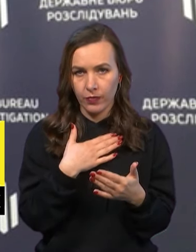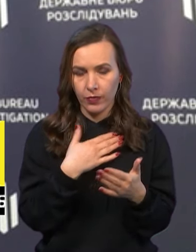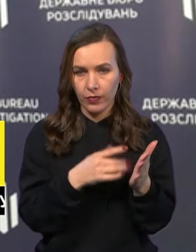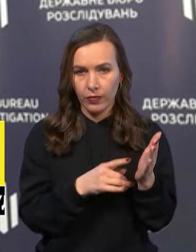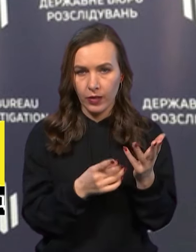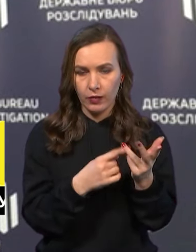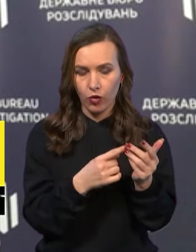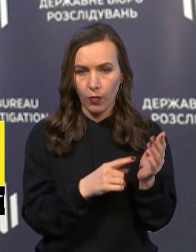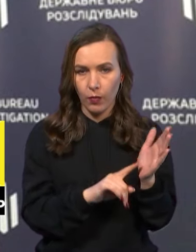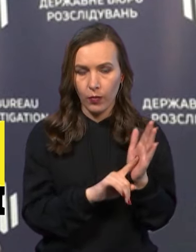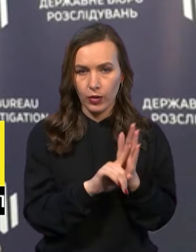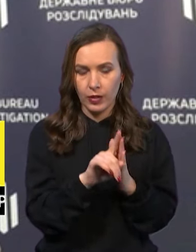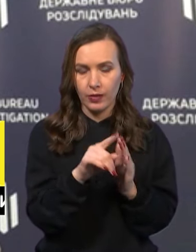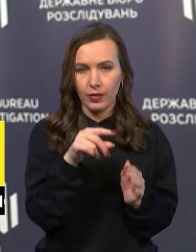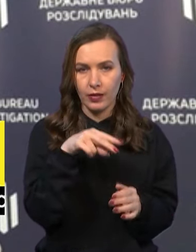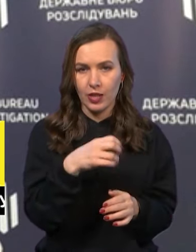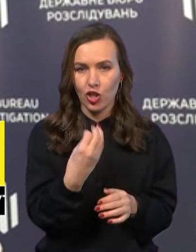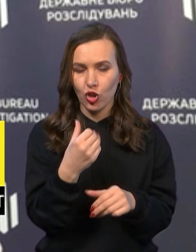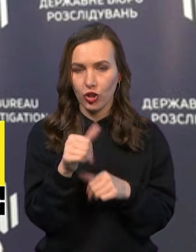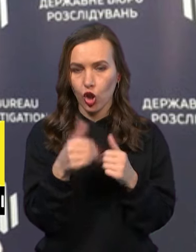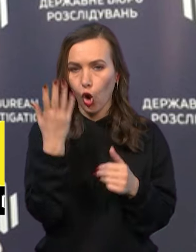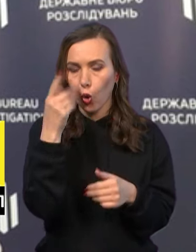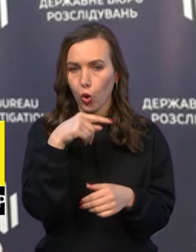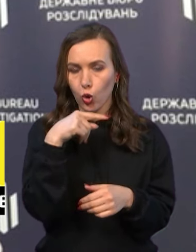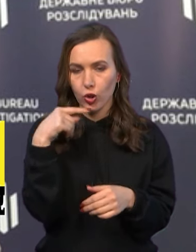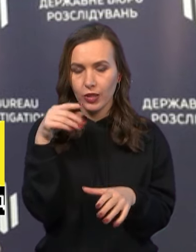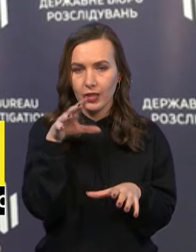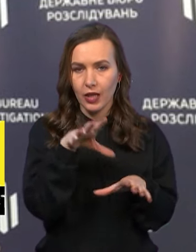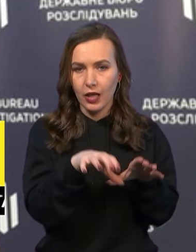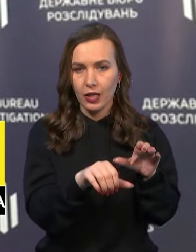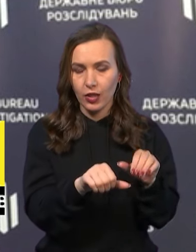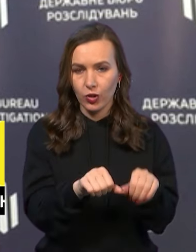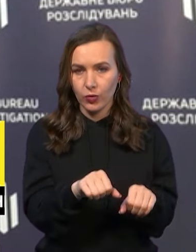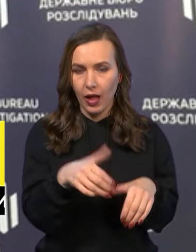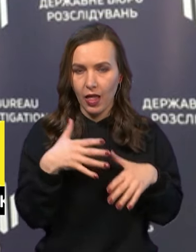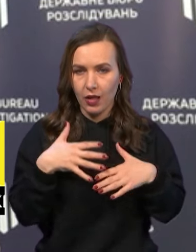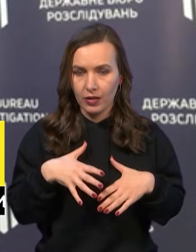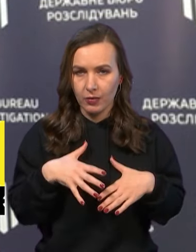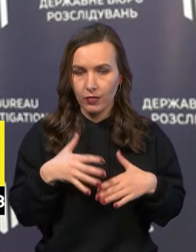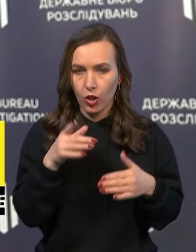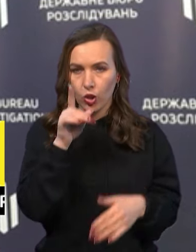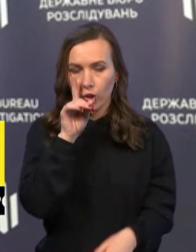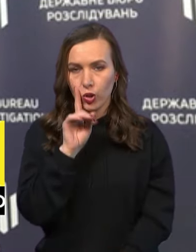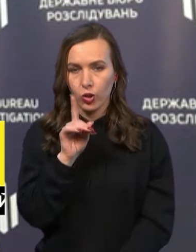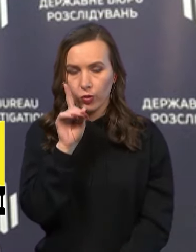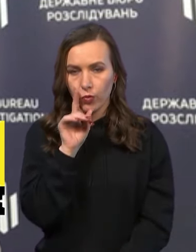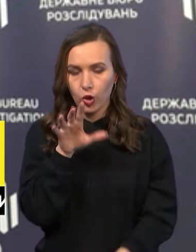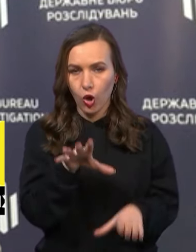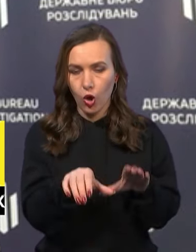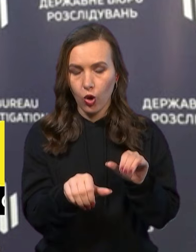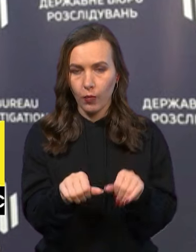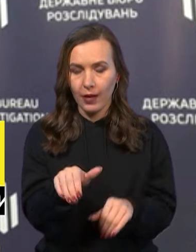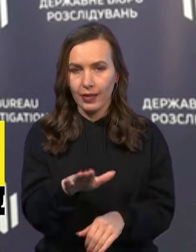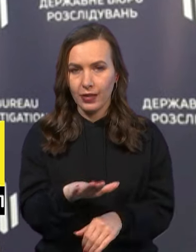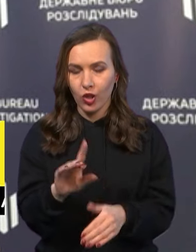року, коли Росія анексувала Автономну республіку Криму і тимчасово окупувала території